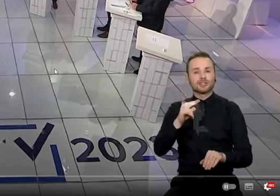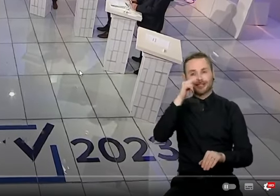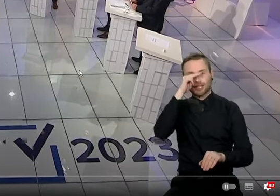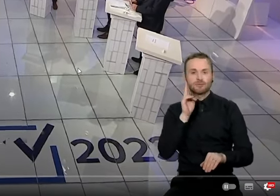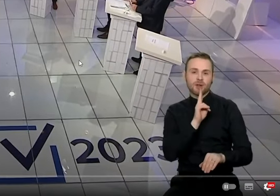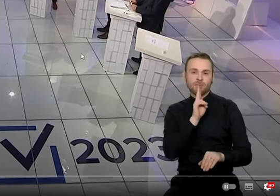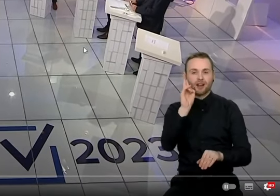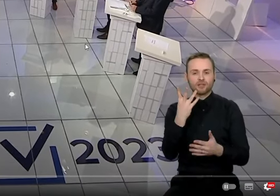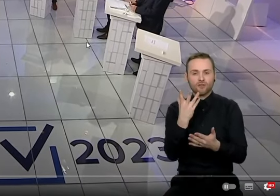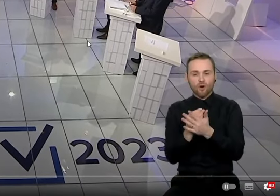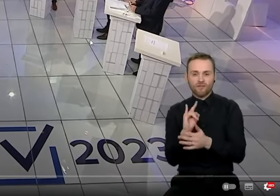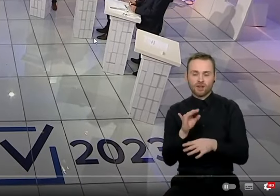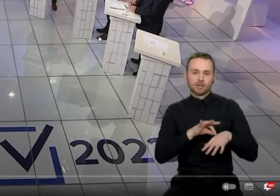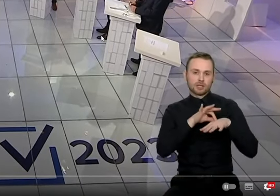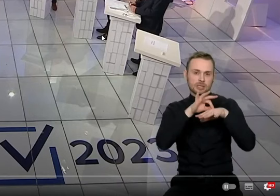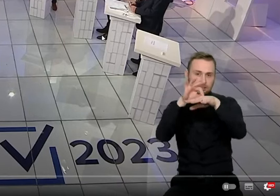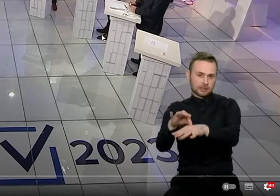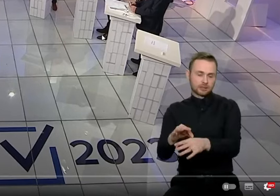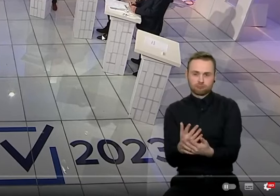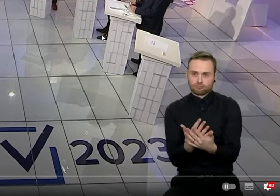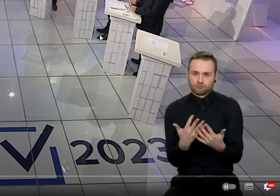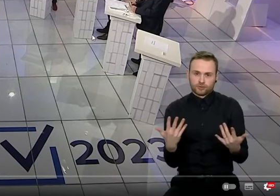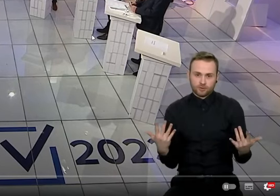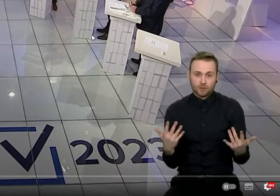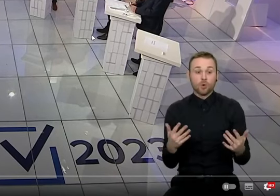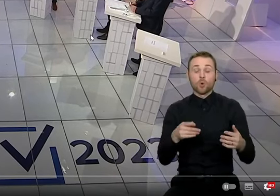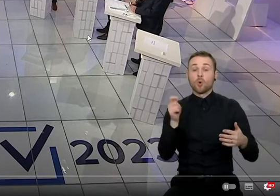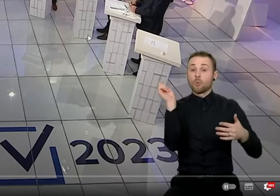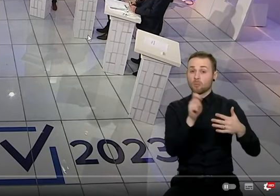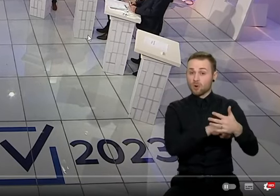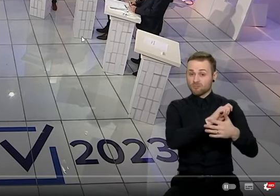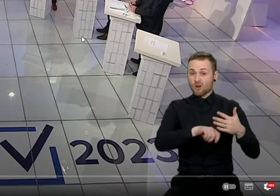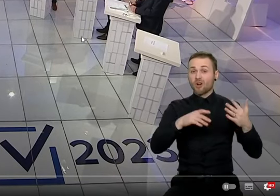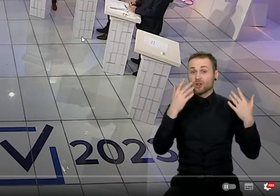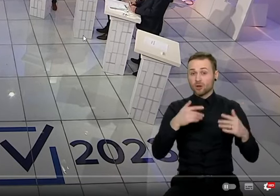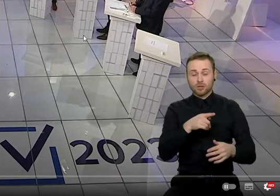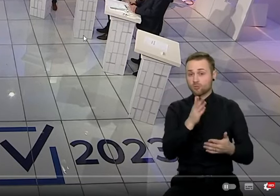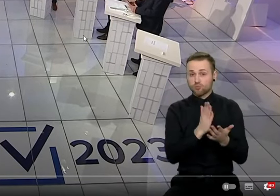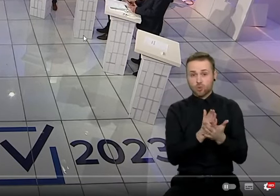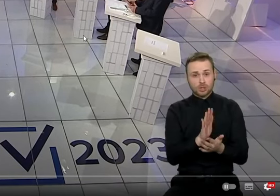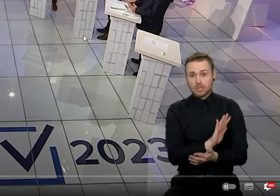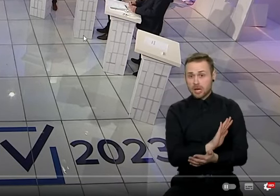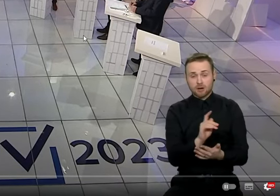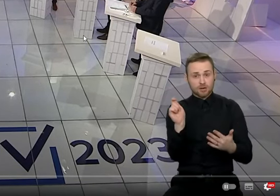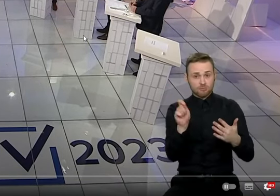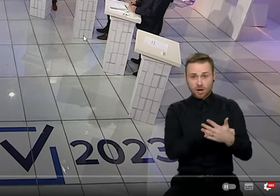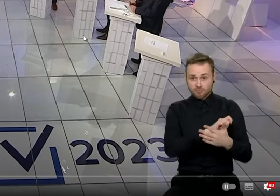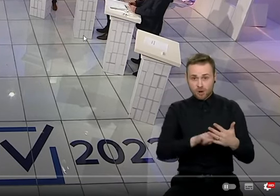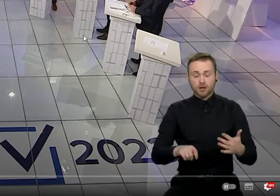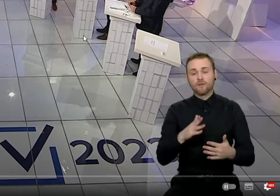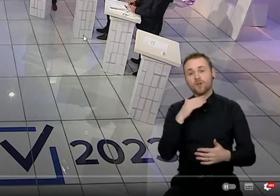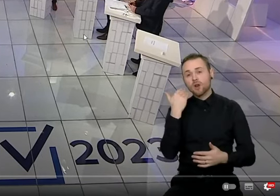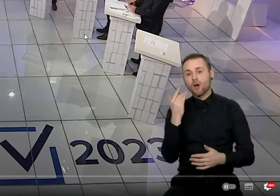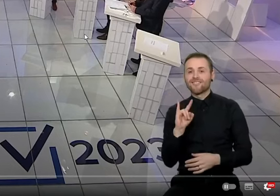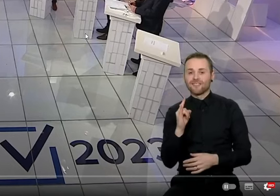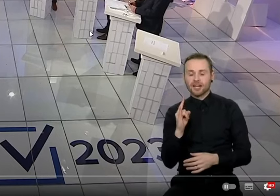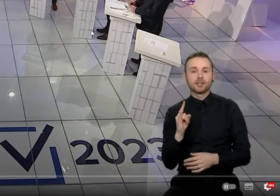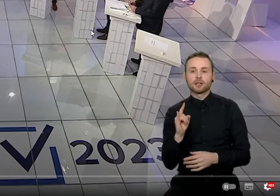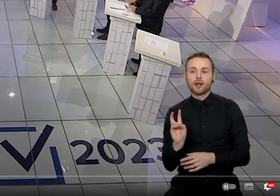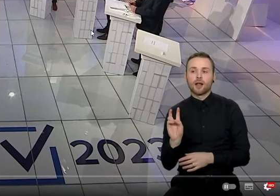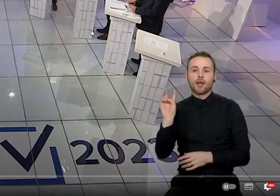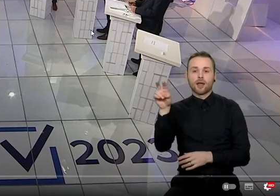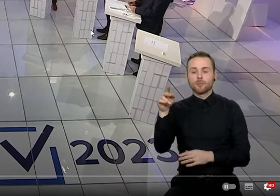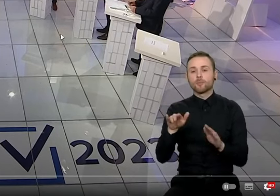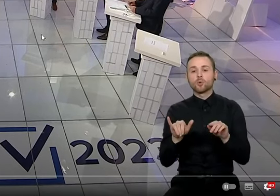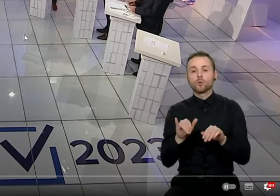į motiklas, darželius, būrelius, taip toliau. Panaitinus šitą būtinybę jiems, sudarius sąlygas į vaikų užsijamimus